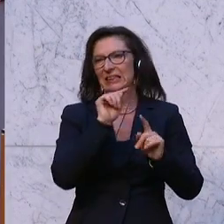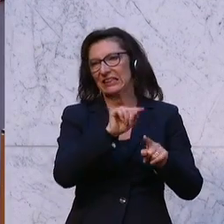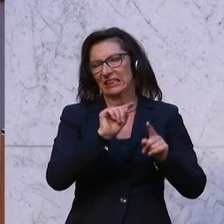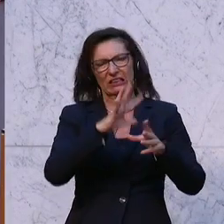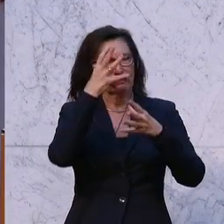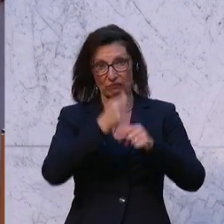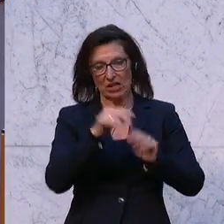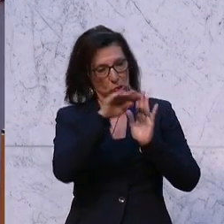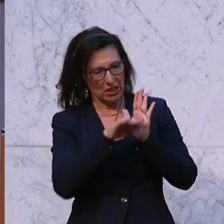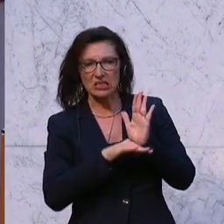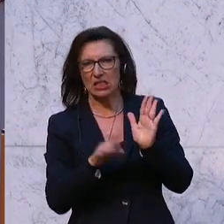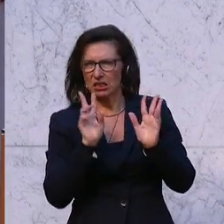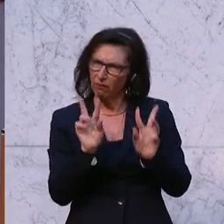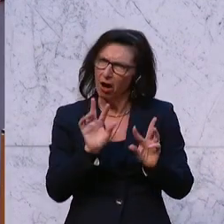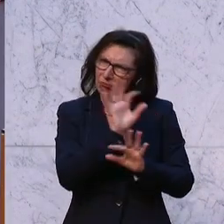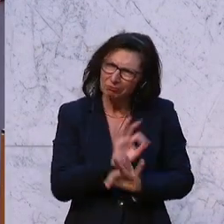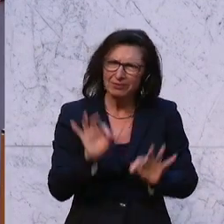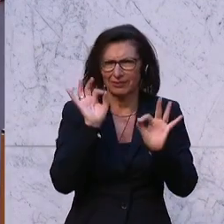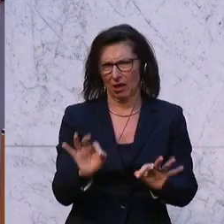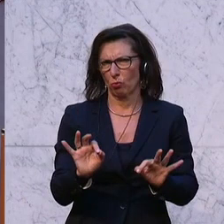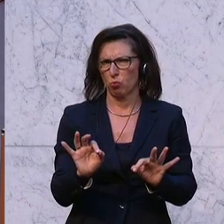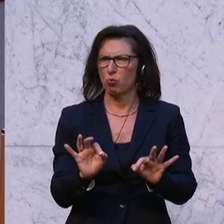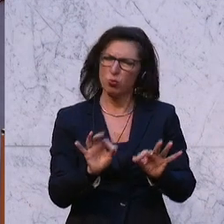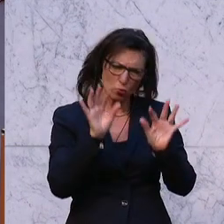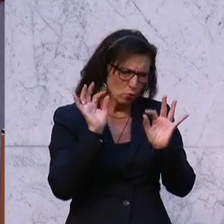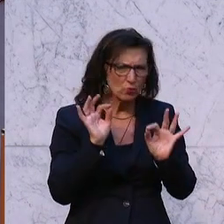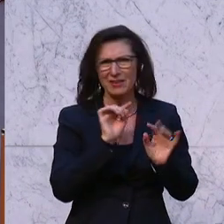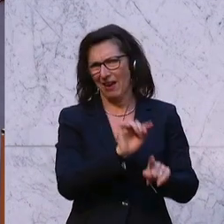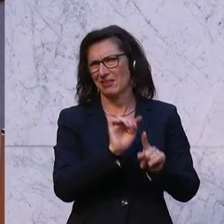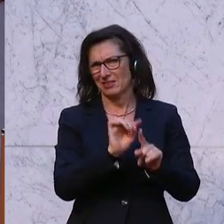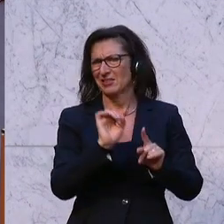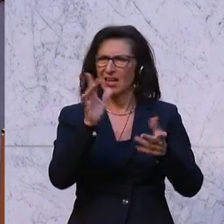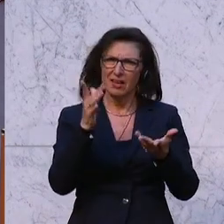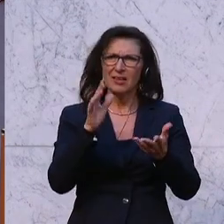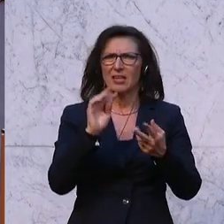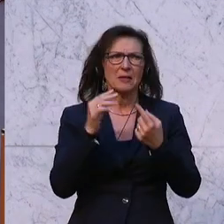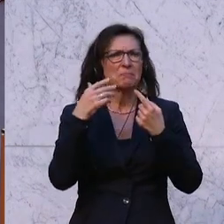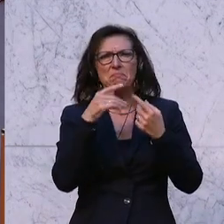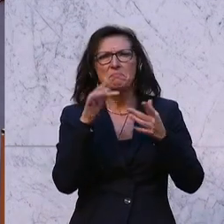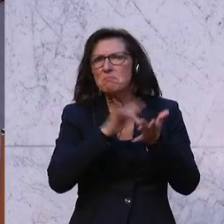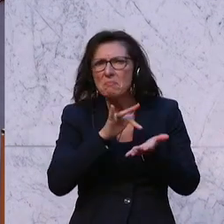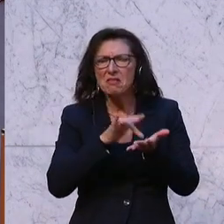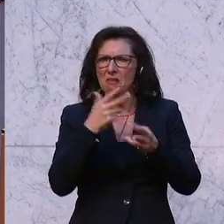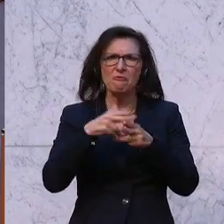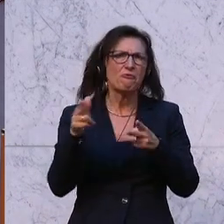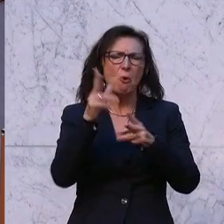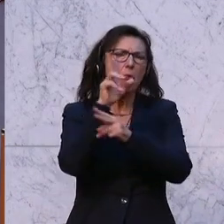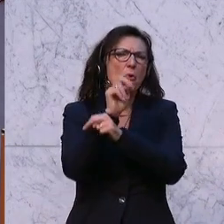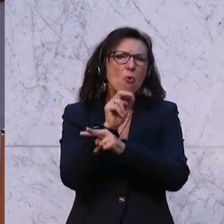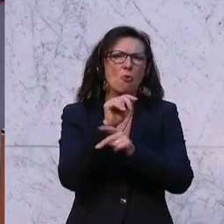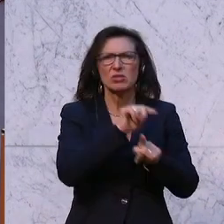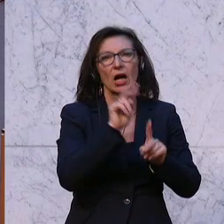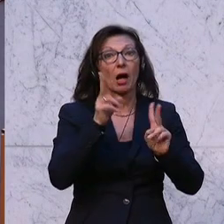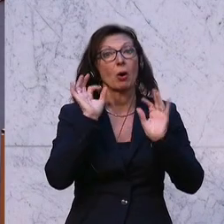sehr gutes und brauchbares Instrumentarium für die Republik Österreich geschaffen